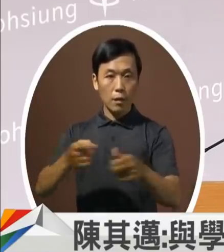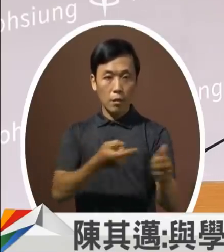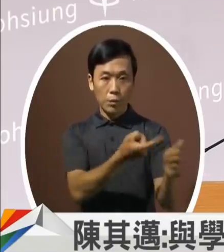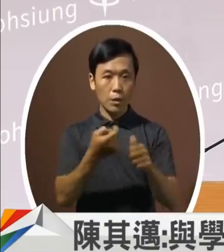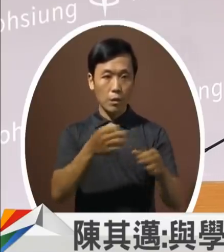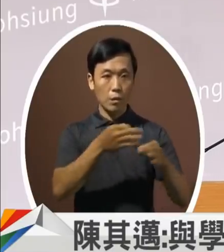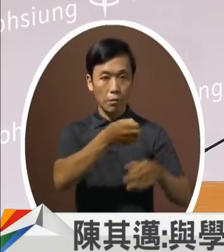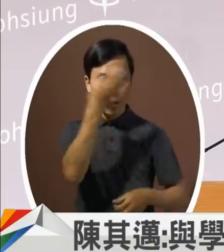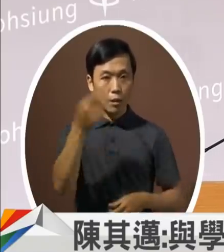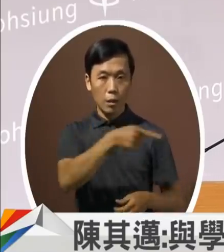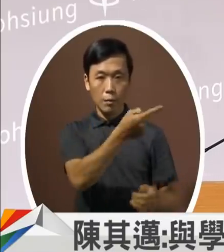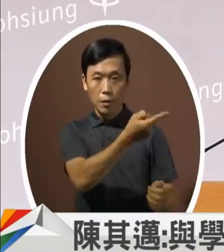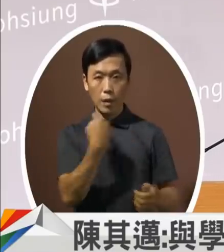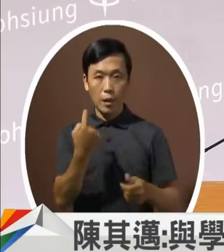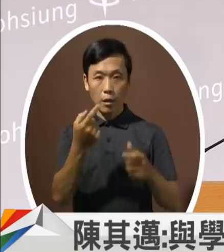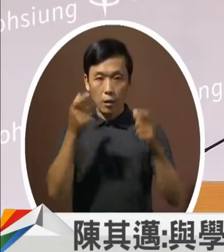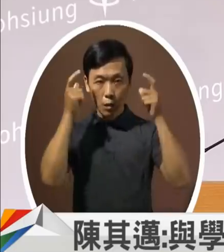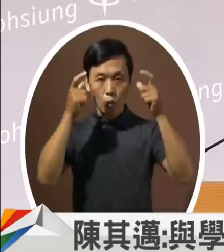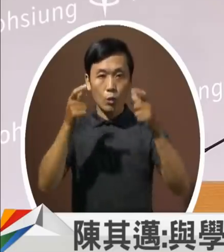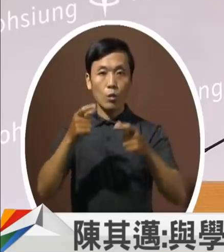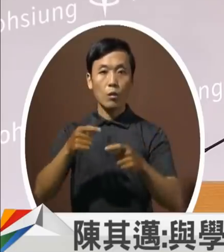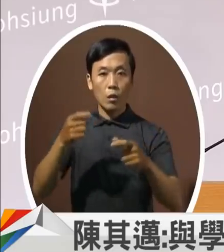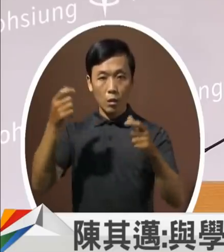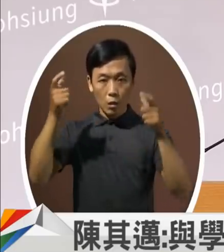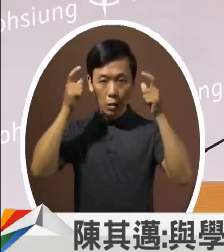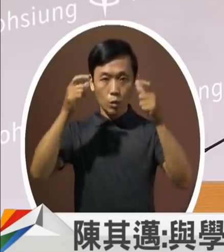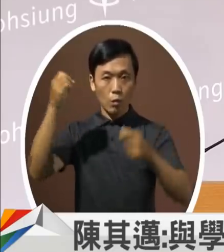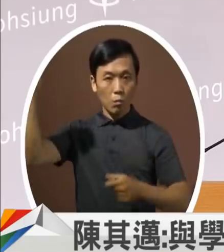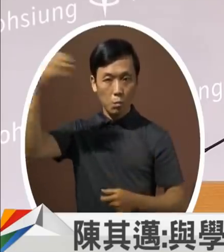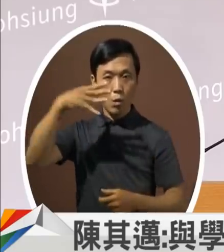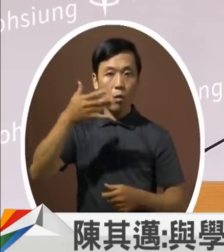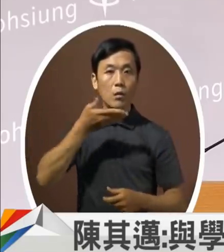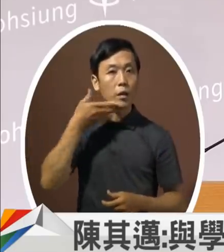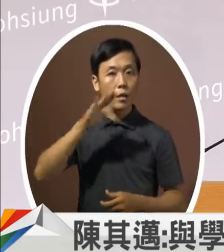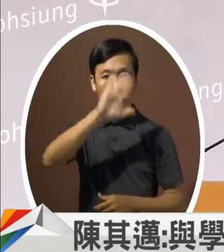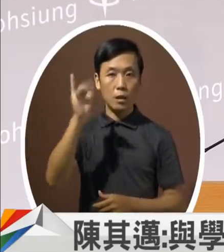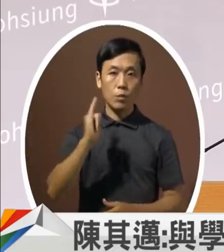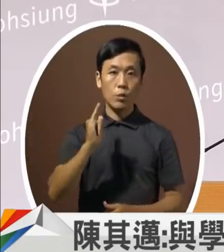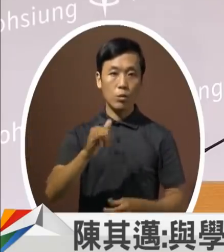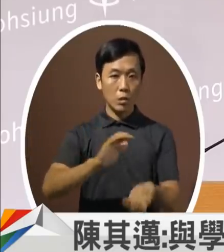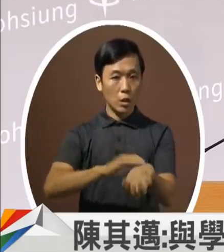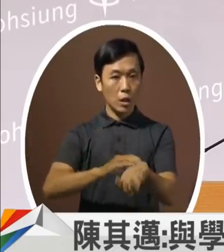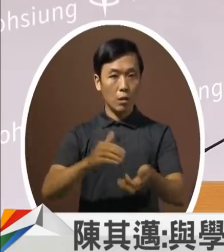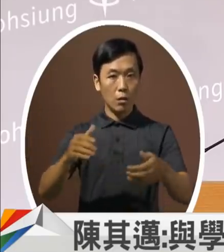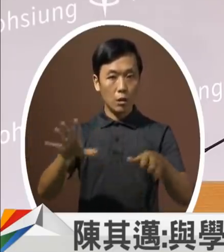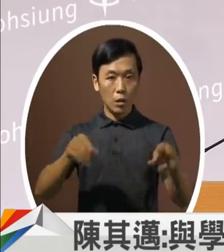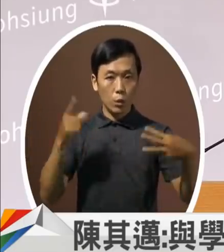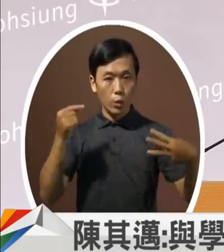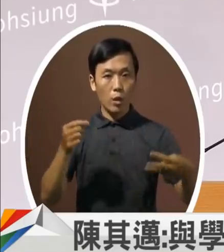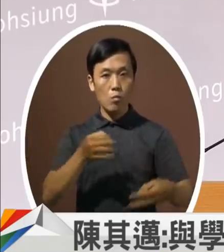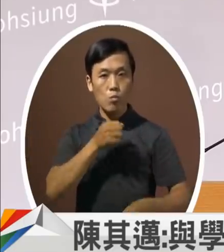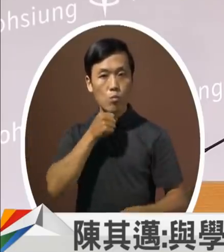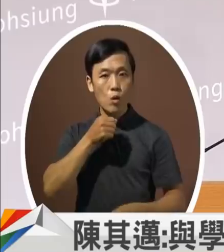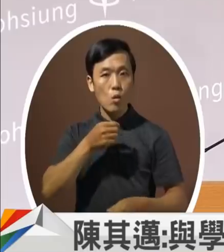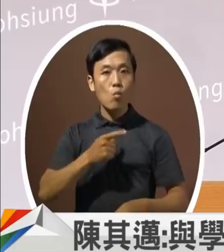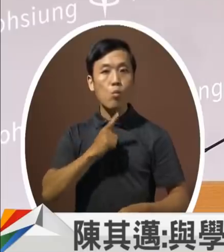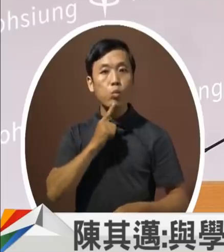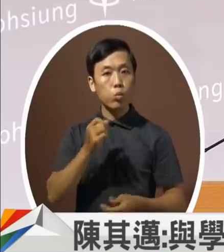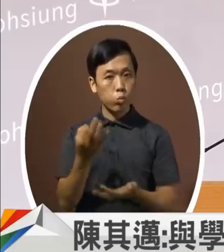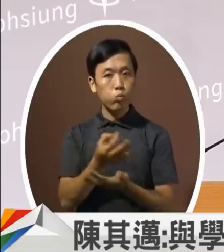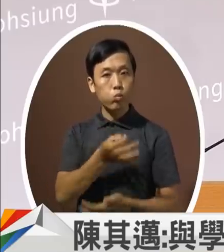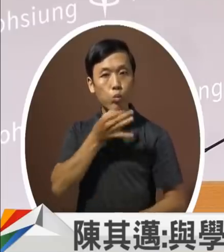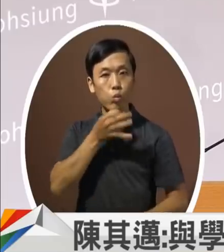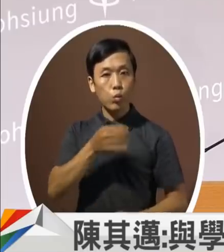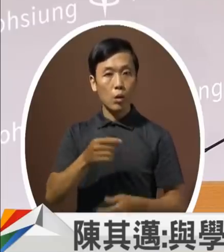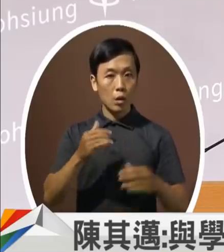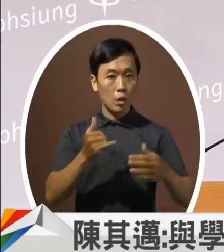来到高雄高雄除了天气好我们的医疗资源也相当的丰富所以像圣工医院在做的